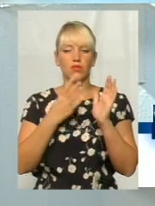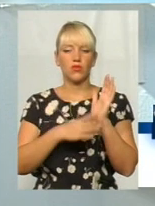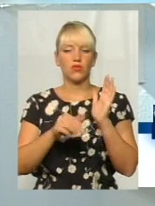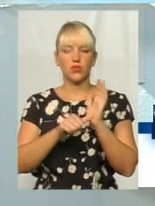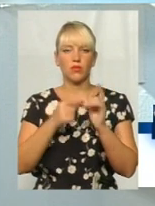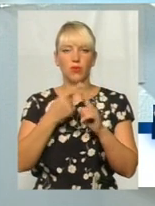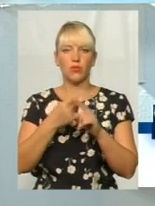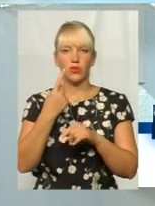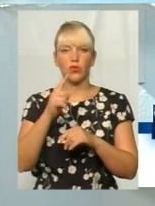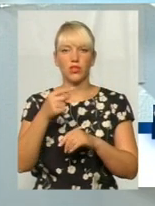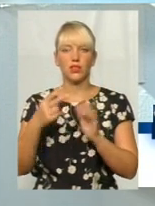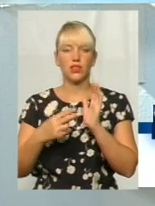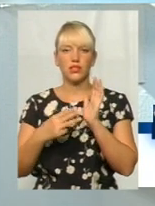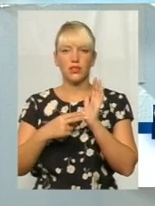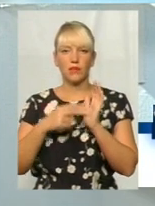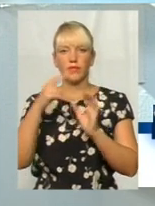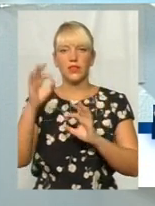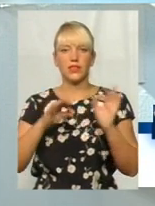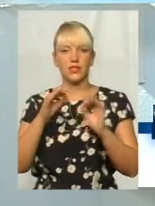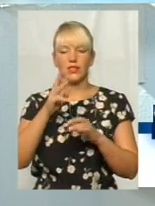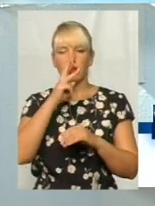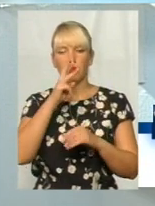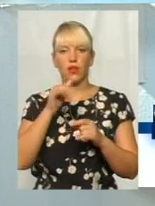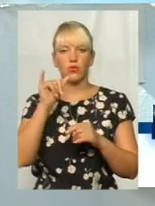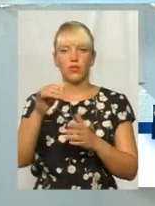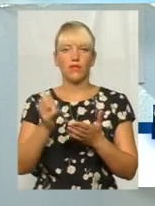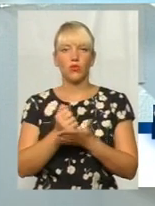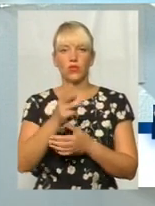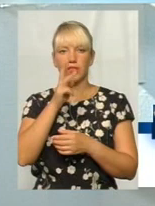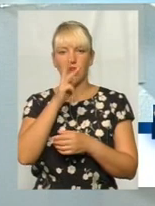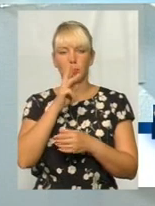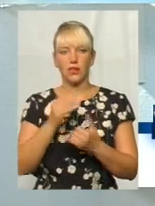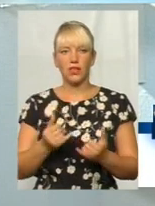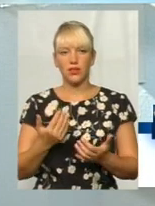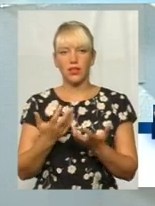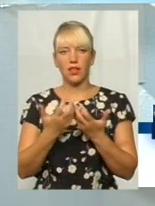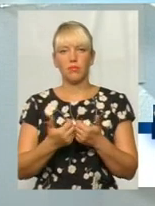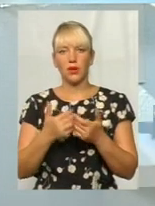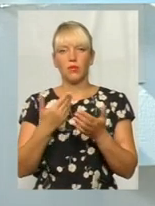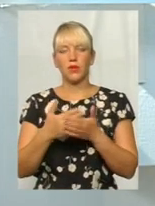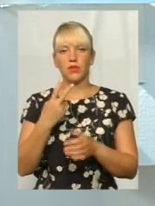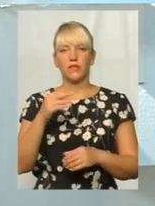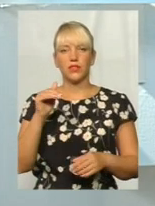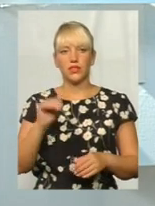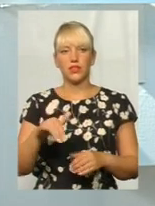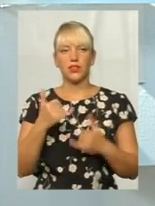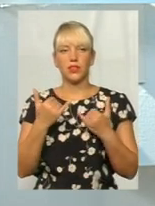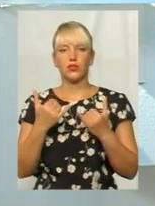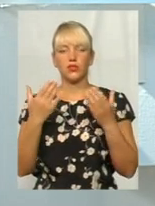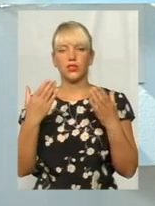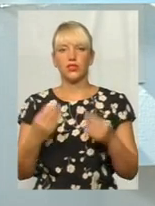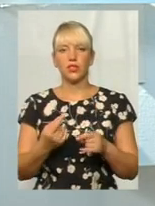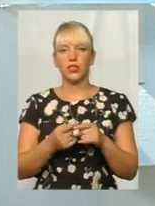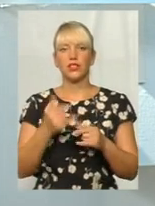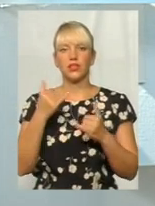,7 коефіцієнт заробітної плати. В неї виходила заробітна плата для обрахунку десь близько 2 тисяч. На сьогоднішній день